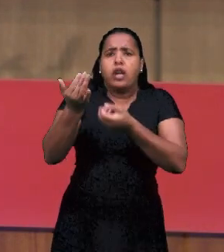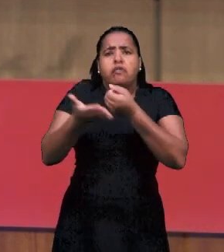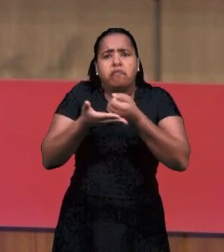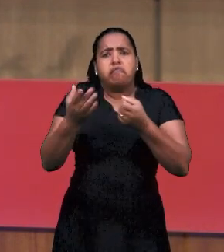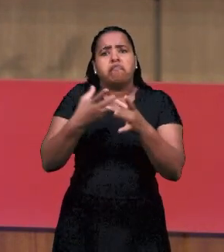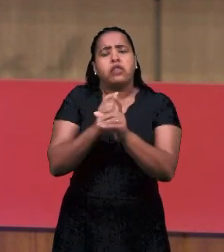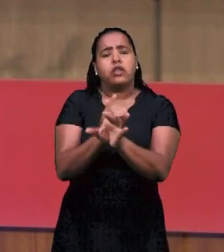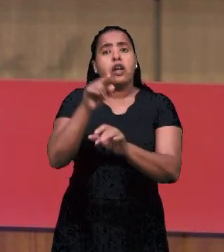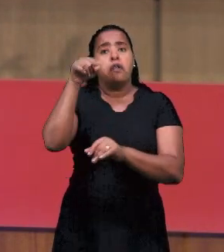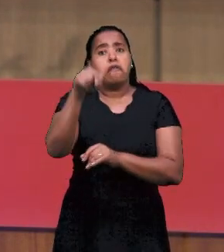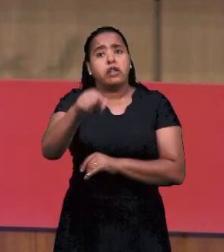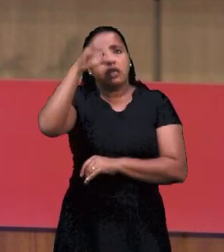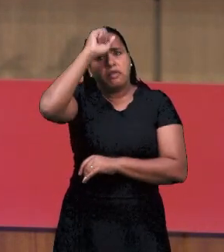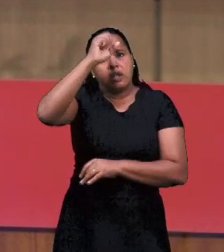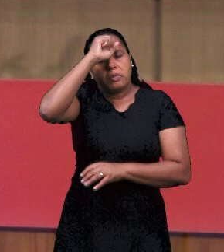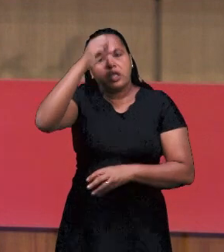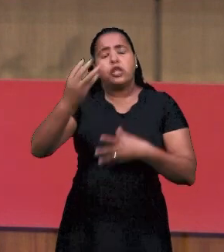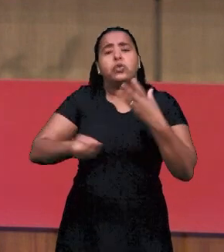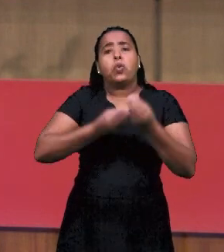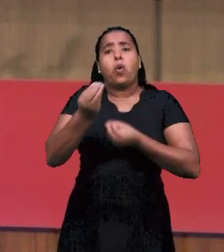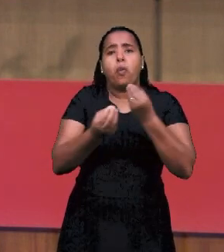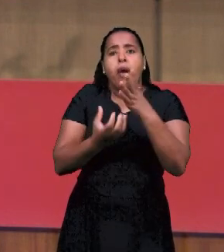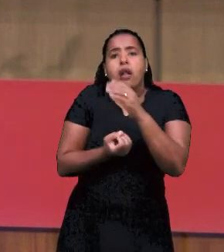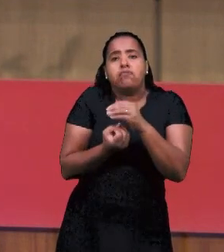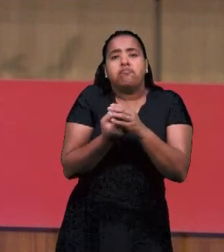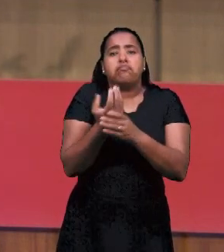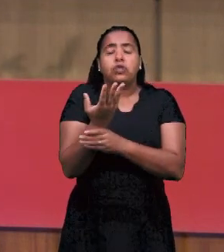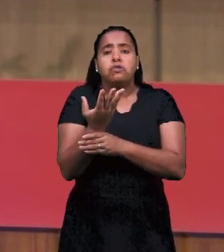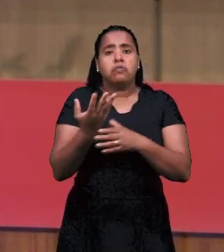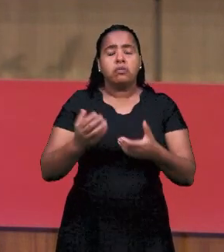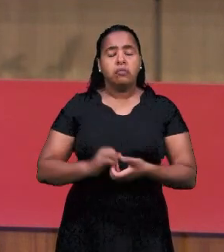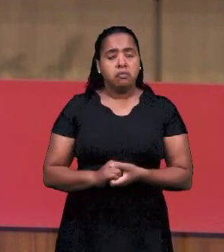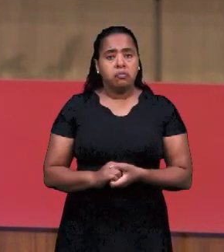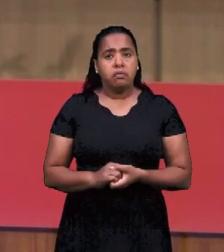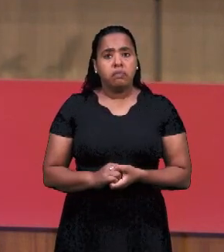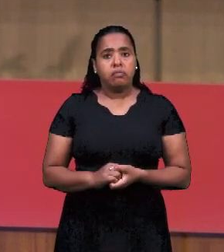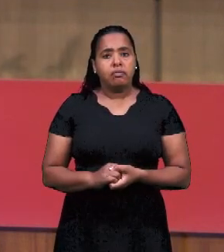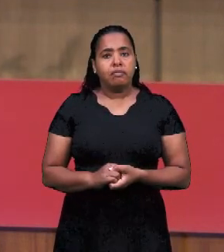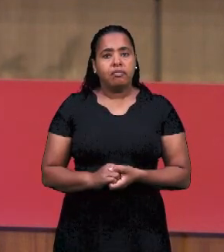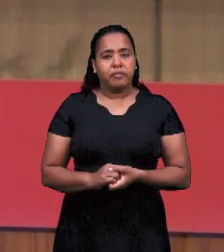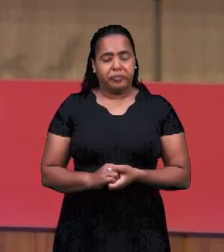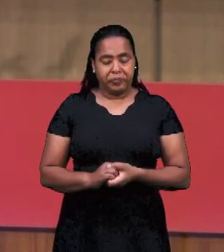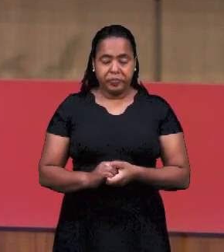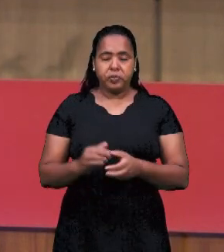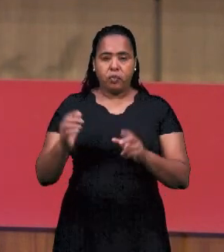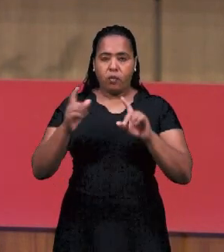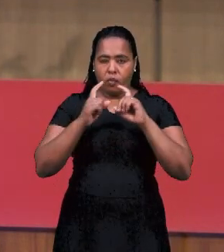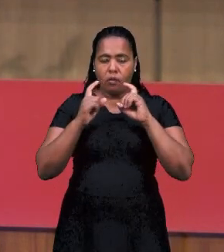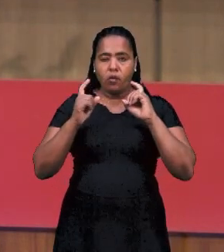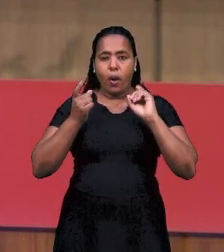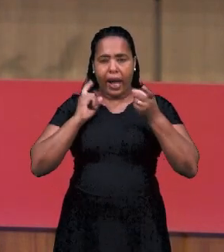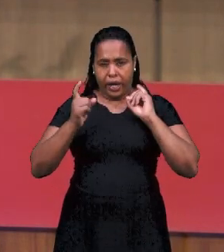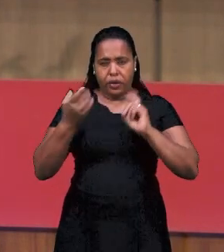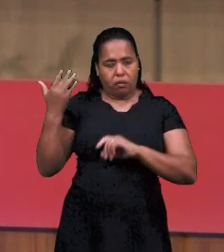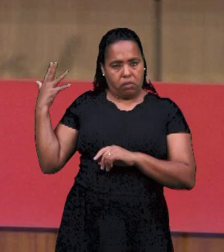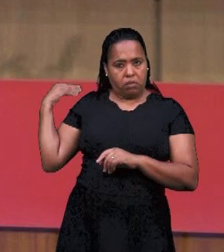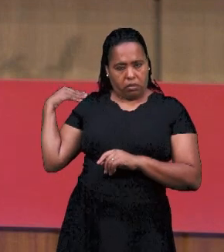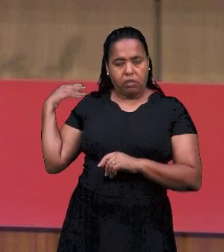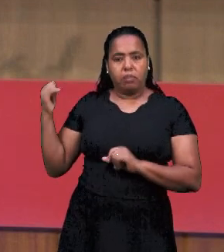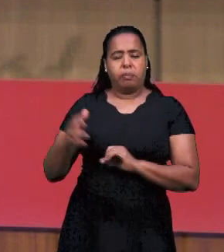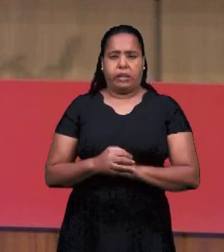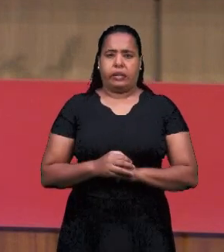Почему вы будете заботиться о доктрине? Потому что вы знаете. Вы научитесь. Каким образом она была дана.